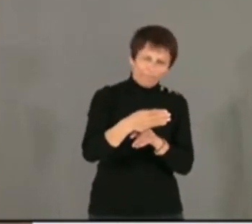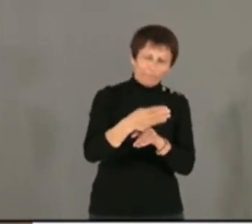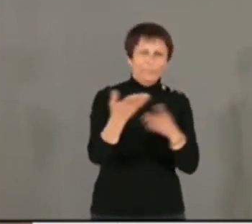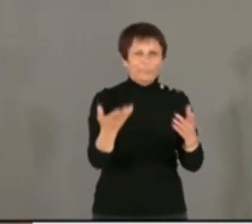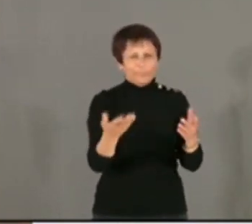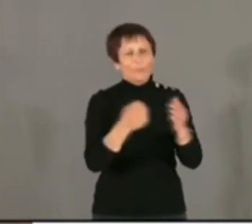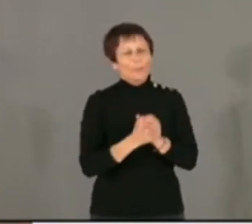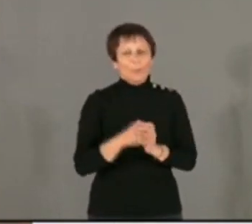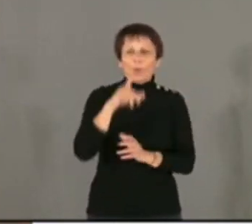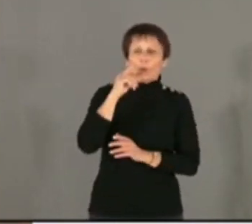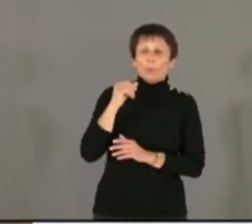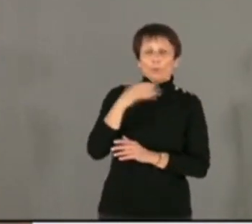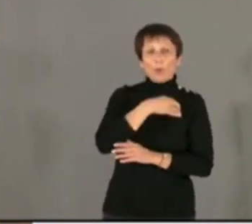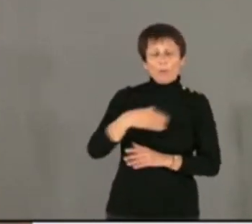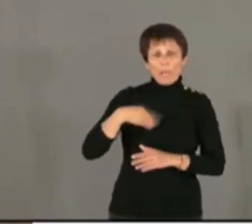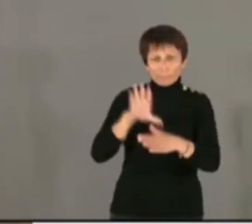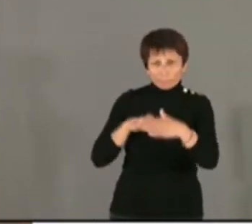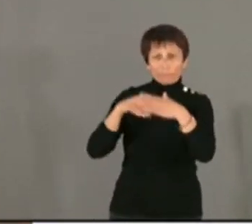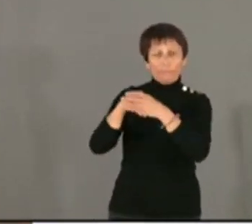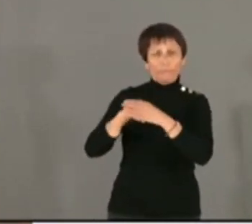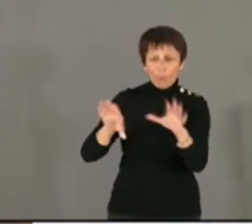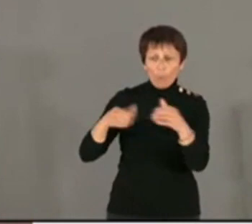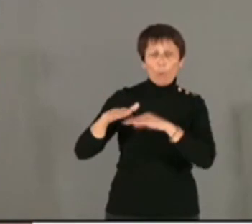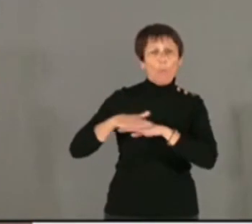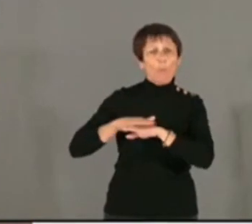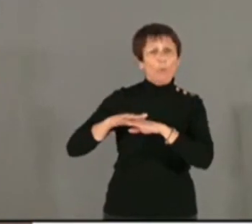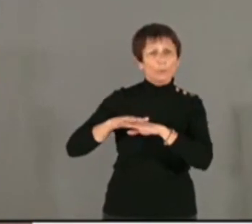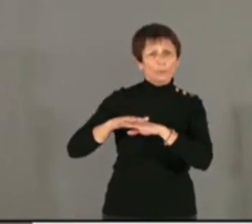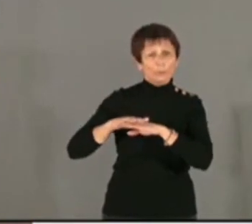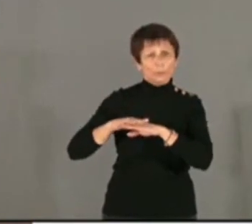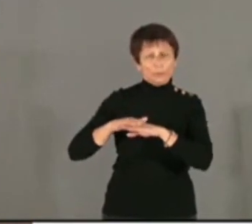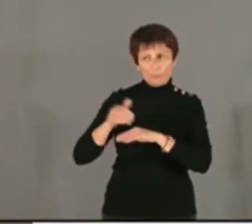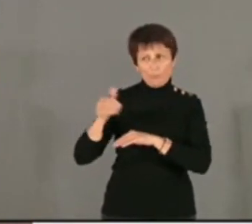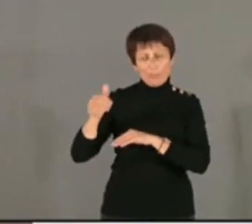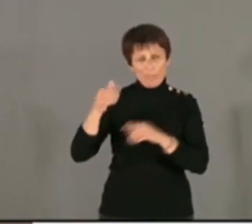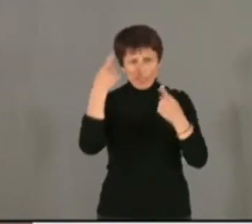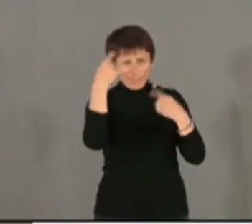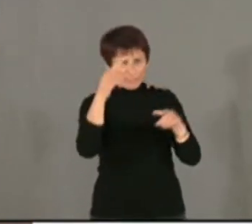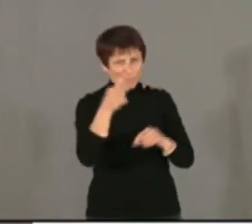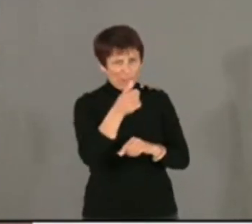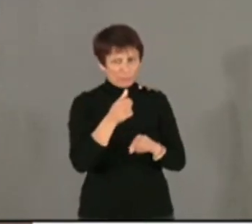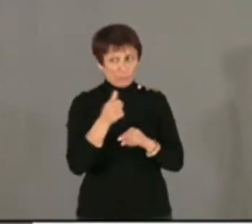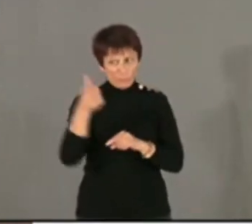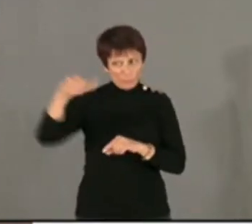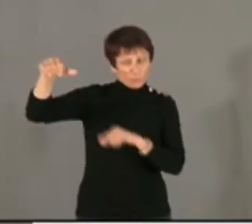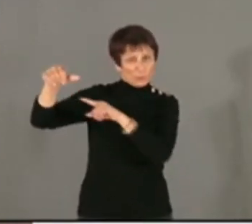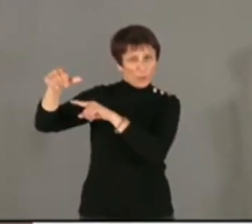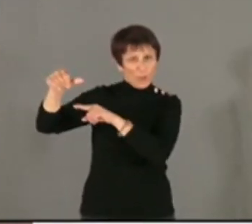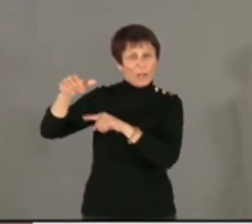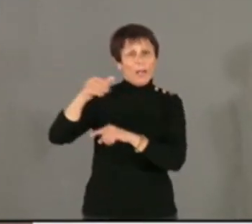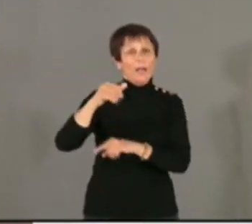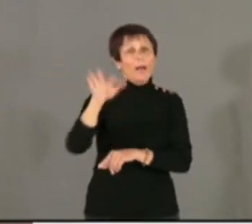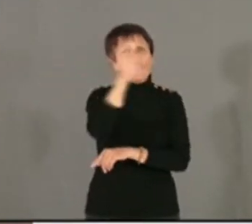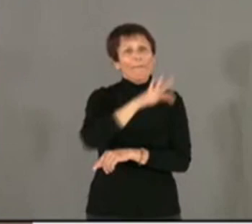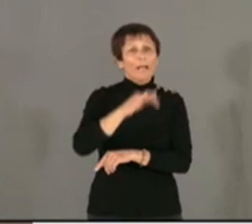mouvement politique qui a longtemps défendu seul, seul, les Français musulmans